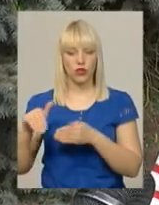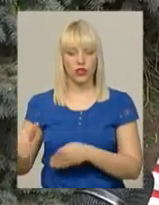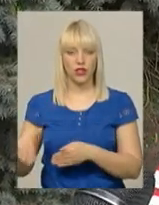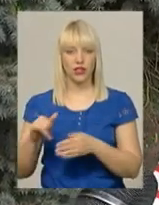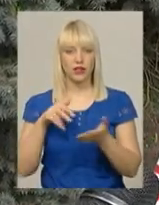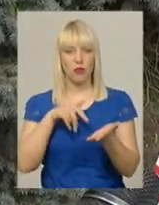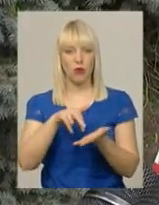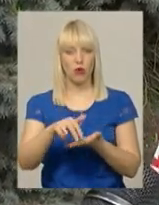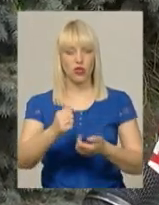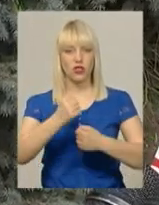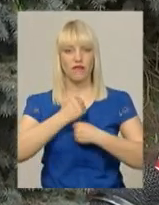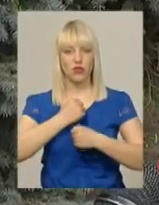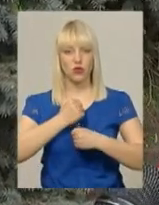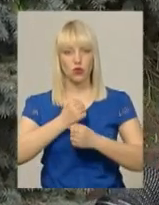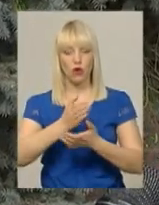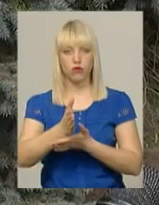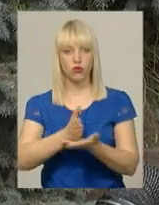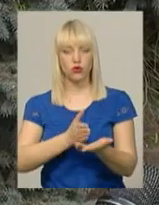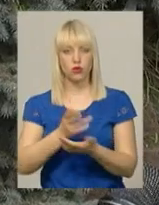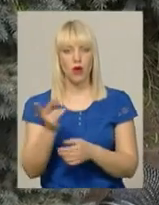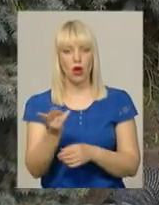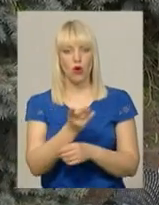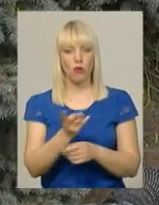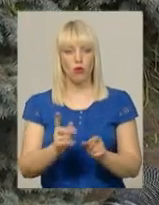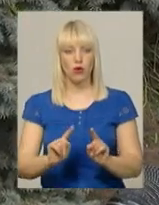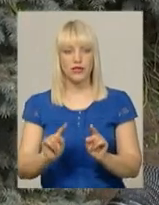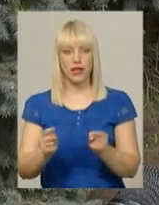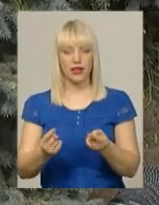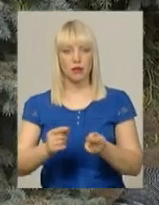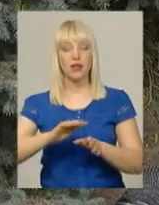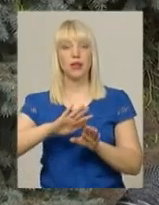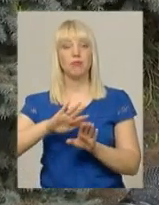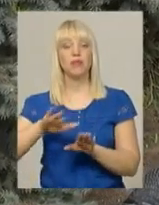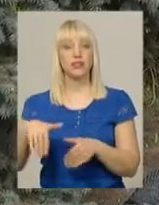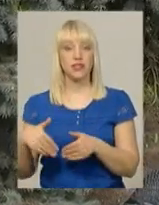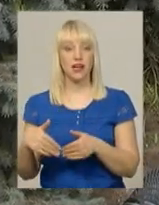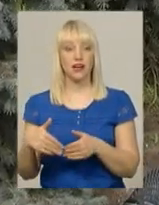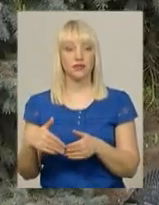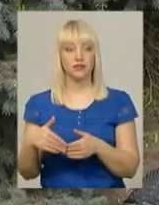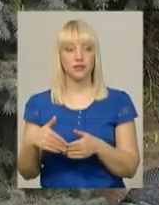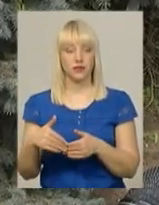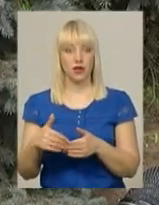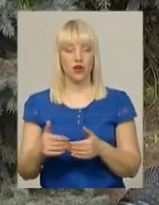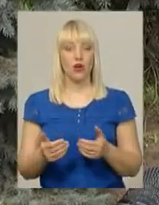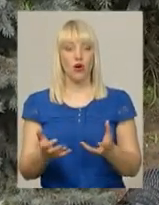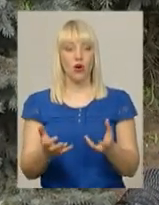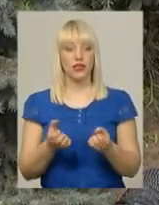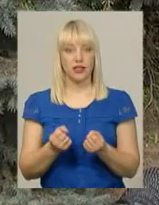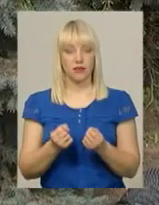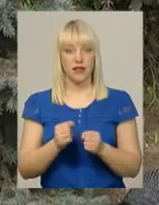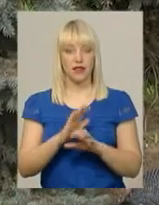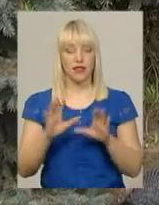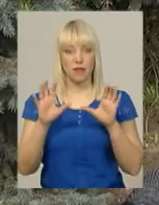строкової служби. Обох зловмисників затримали після одержання